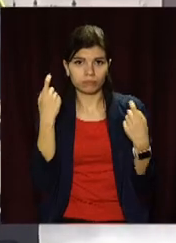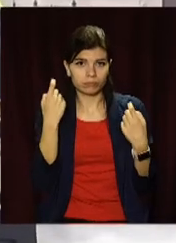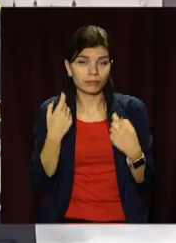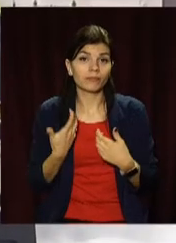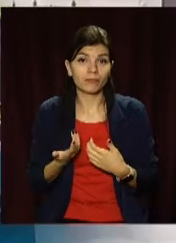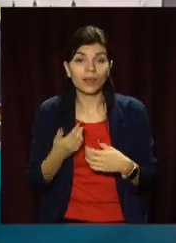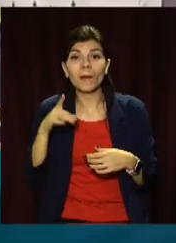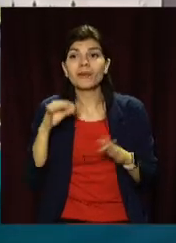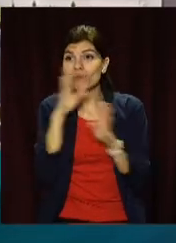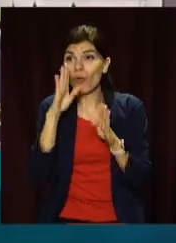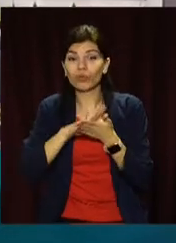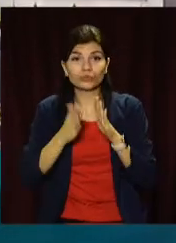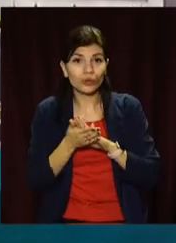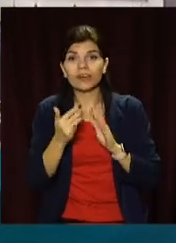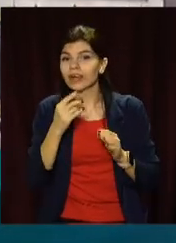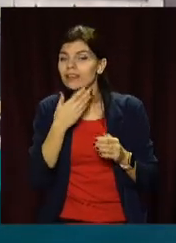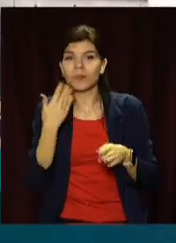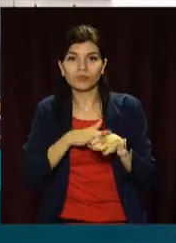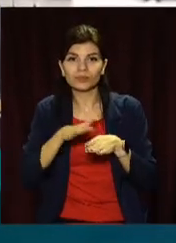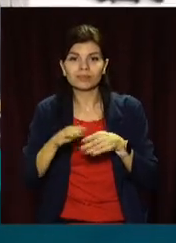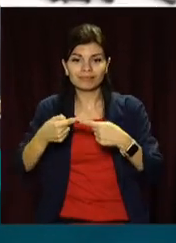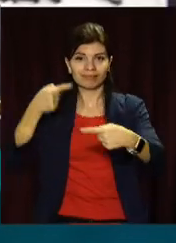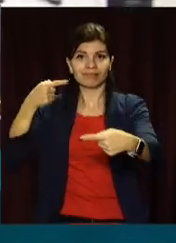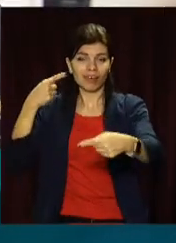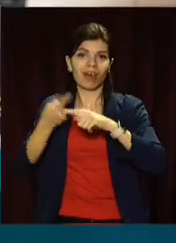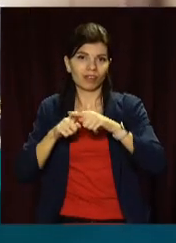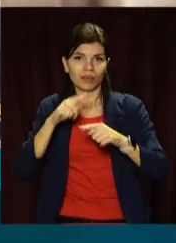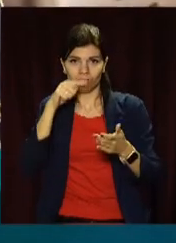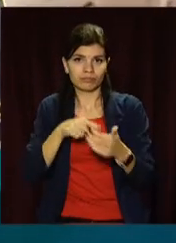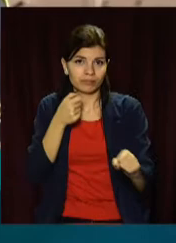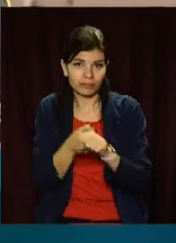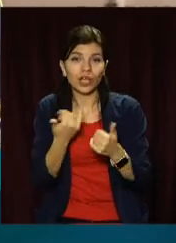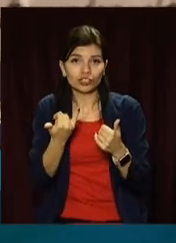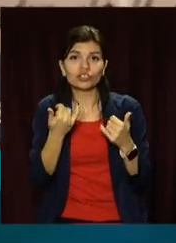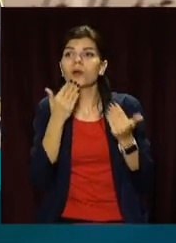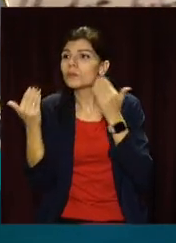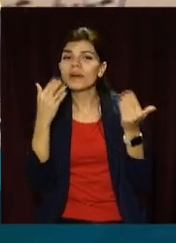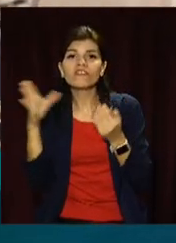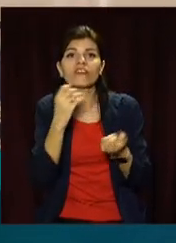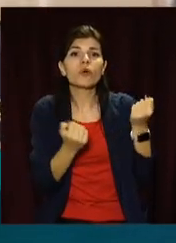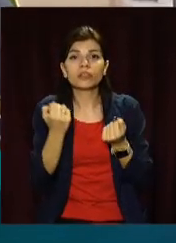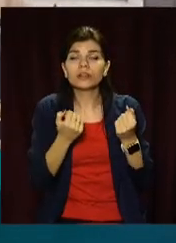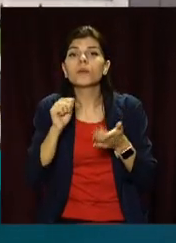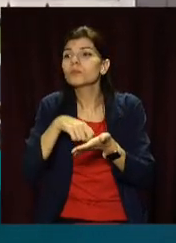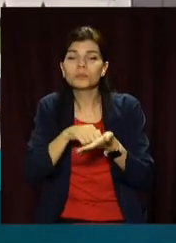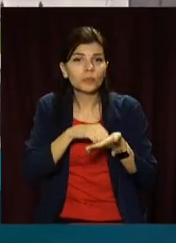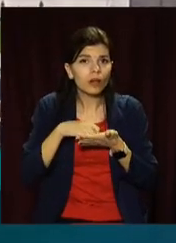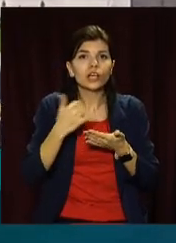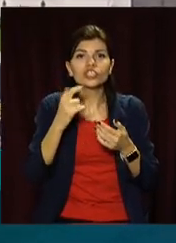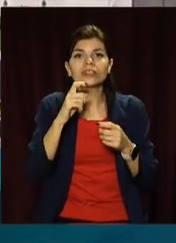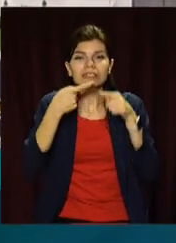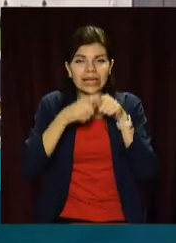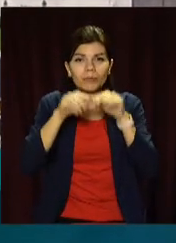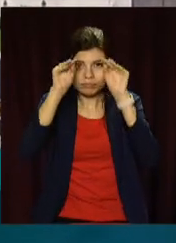При погодних условіх і не соблюдування дистанції відбувало дане ДТП. В даному момент зараз запрашують всі водіття. Суставляється схема